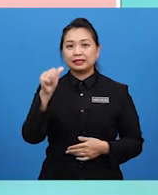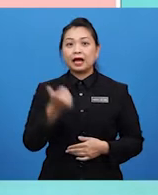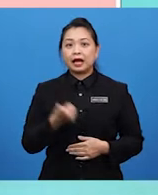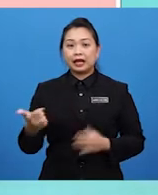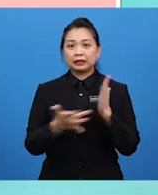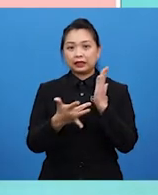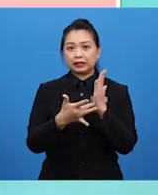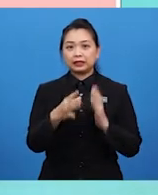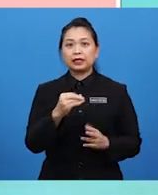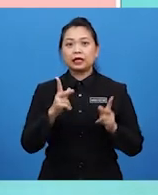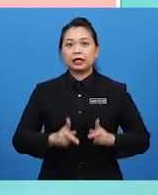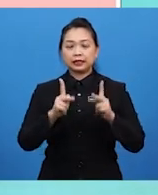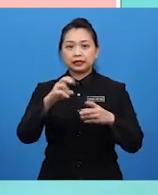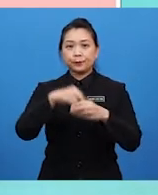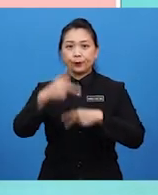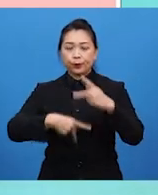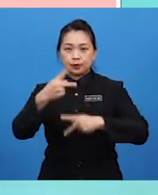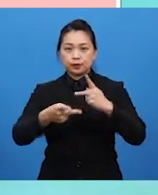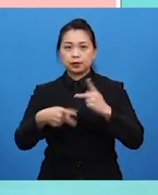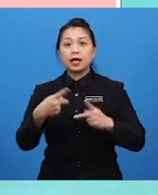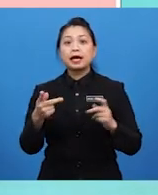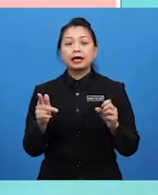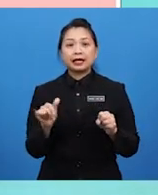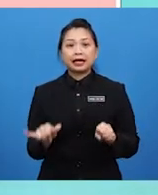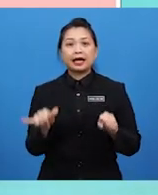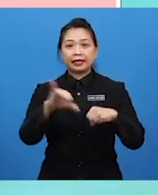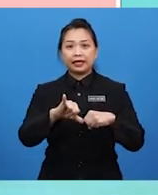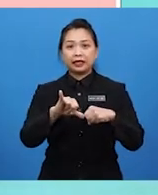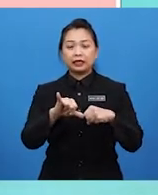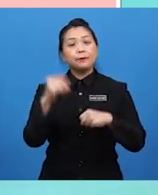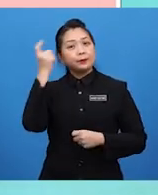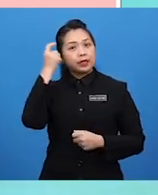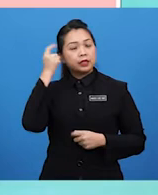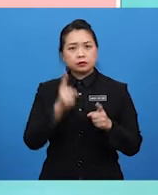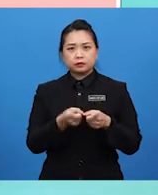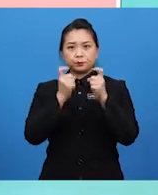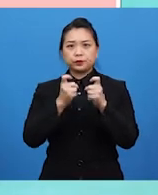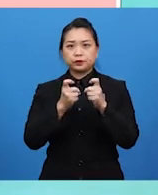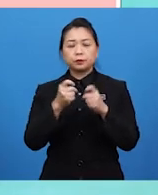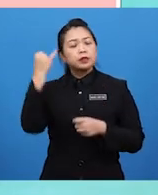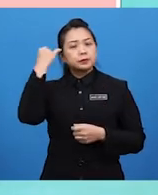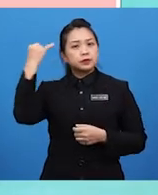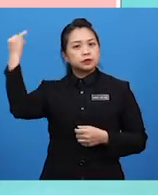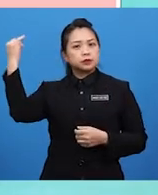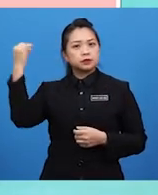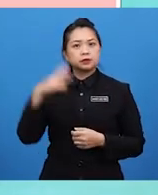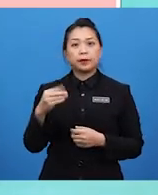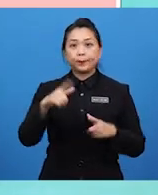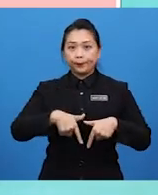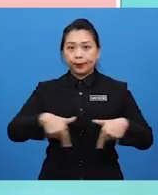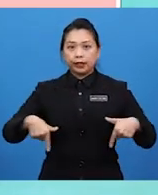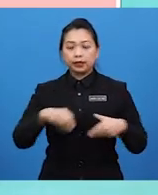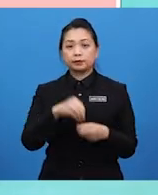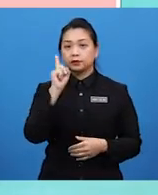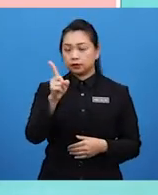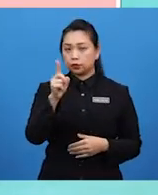teknik dan kaedah dalam proses karya. Pemikiran yang spontan, berimaginasi dan berani